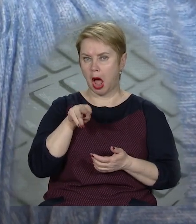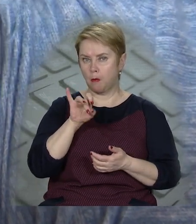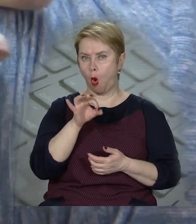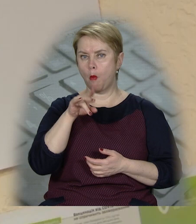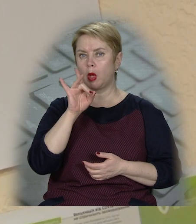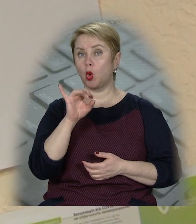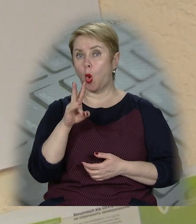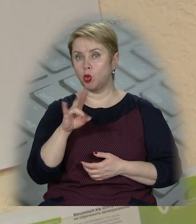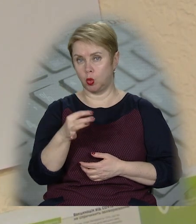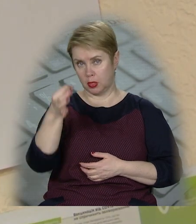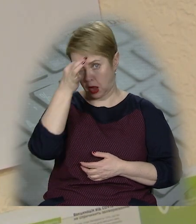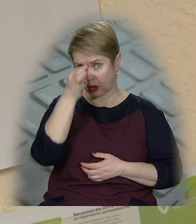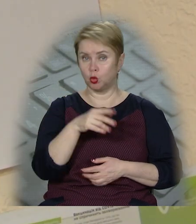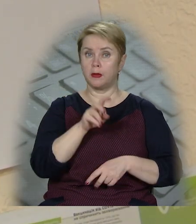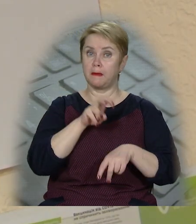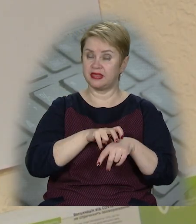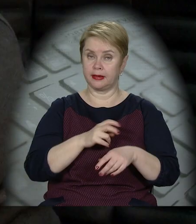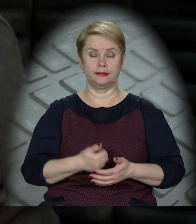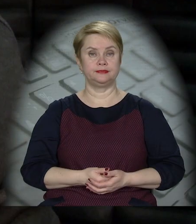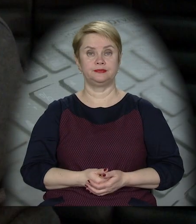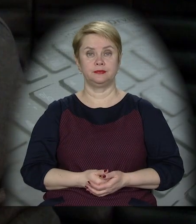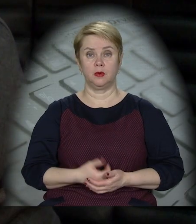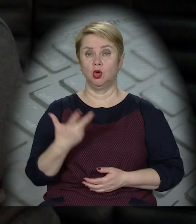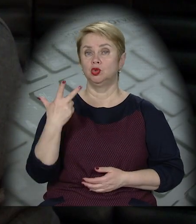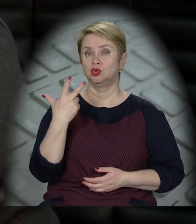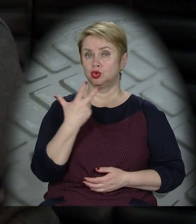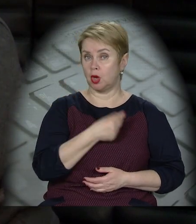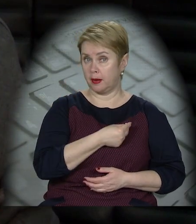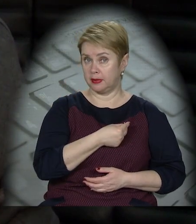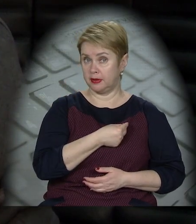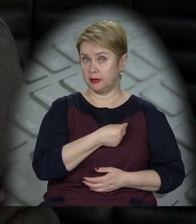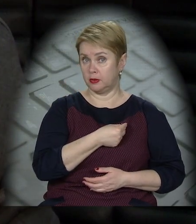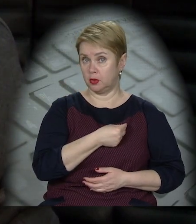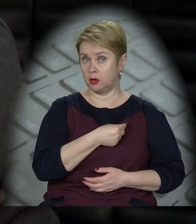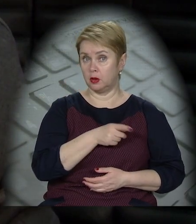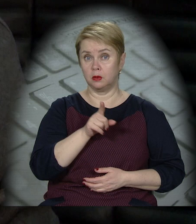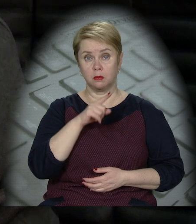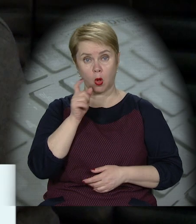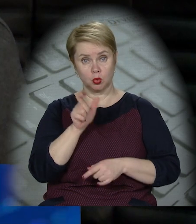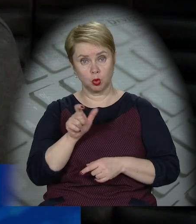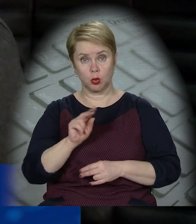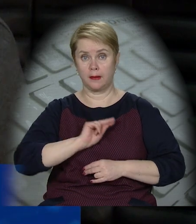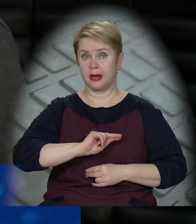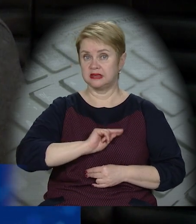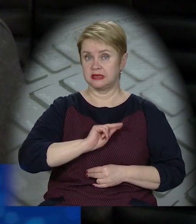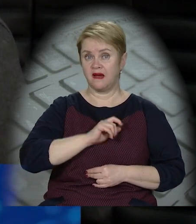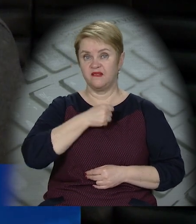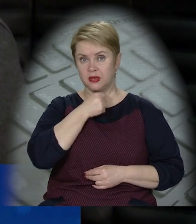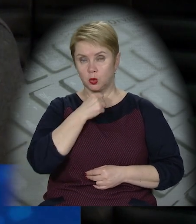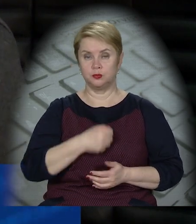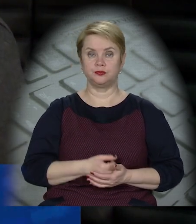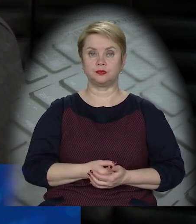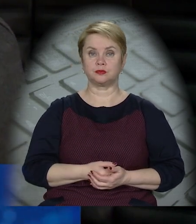омікрону, вкотре нагадують медики. Щеплені молоді люди працездатного віку,